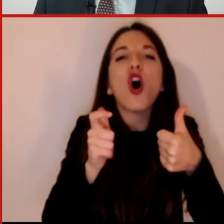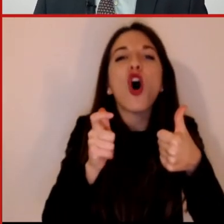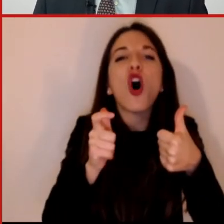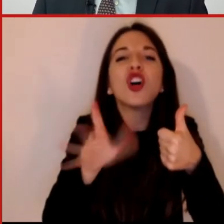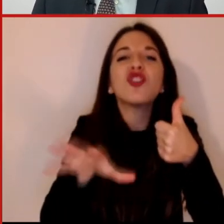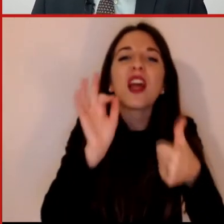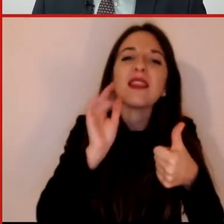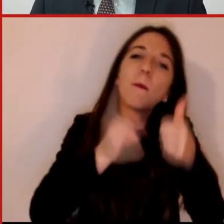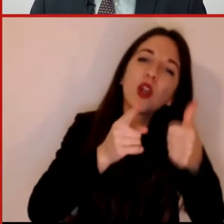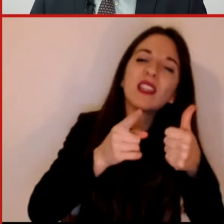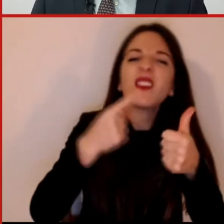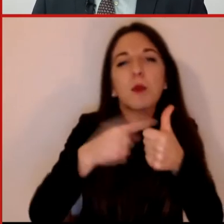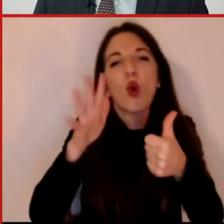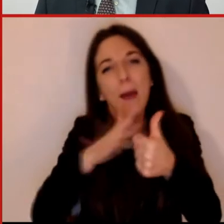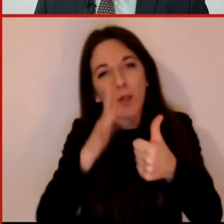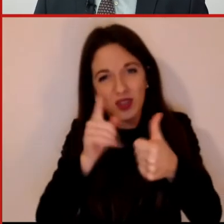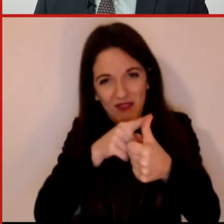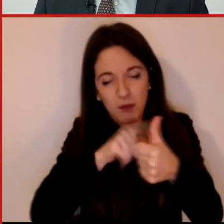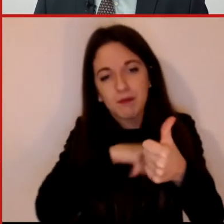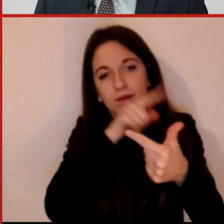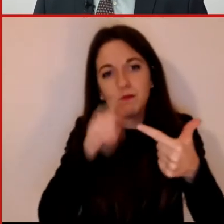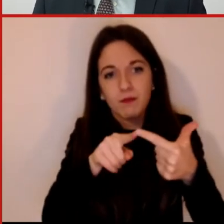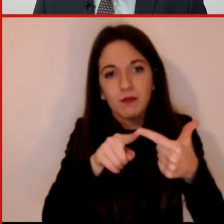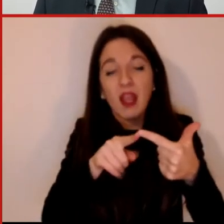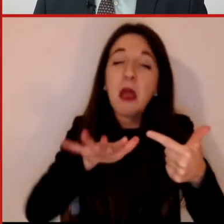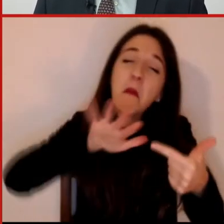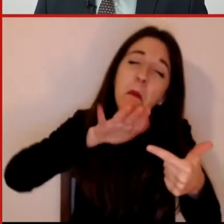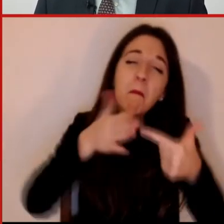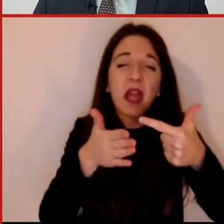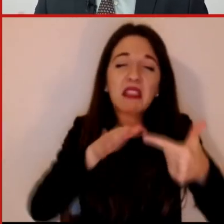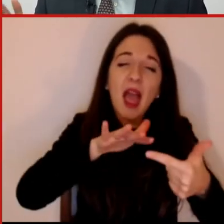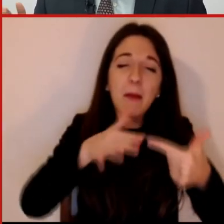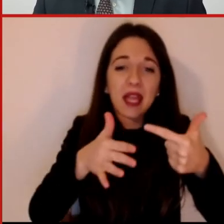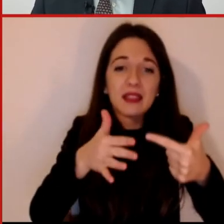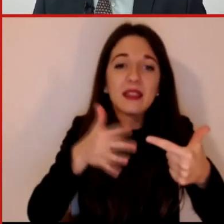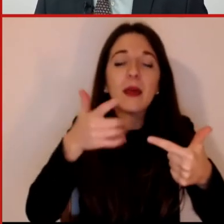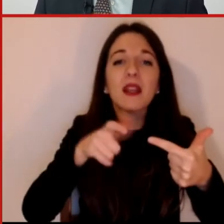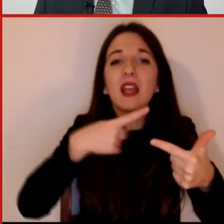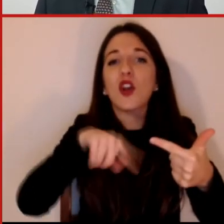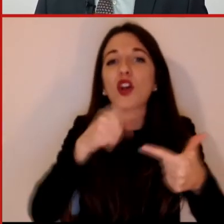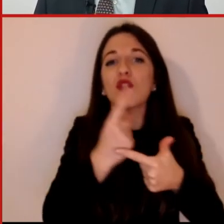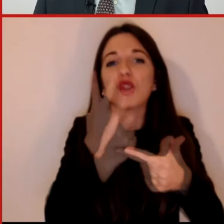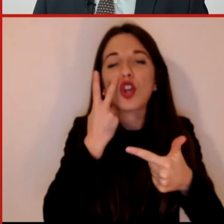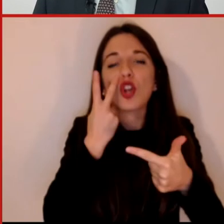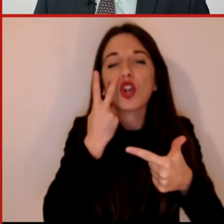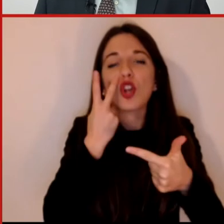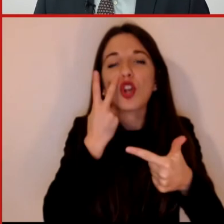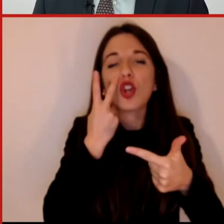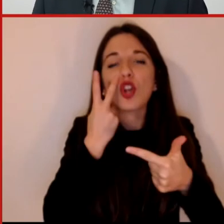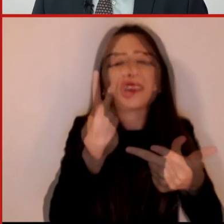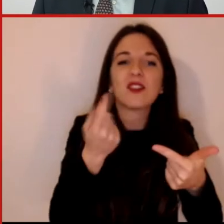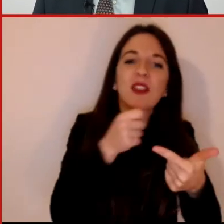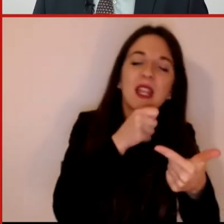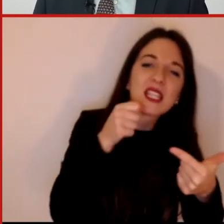mediamente si è dovuto trovare un compromesso tra evidenze risorse e risorse 62%, in